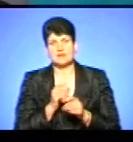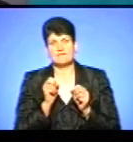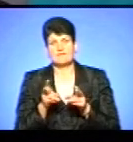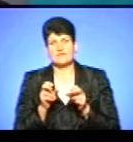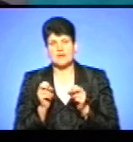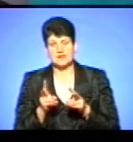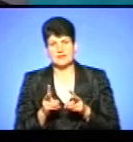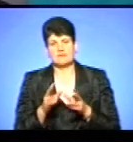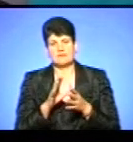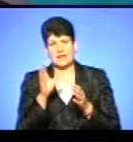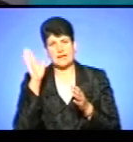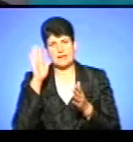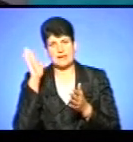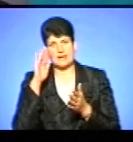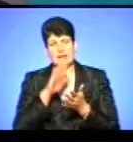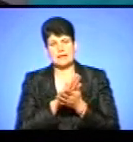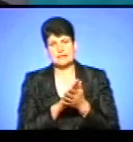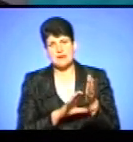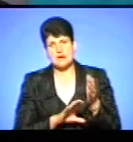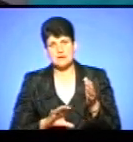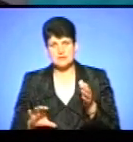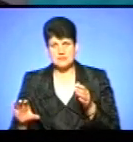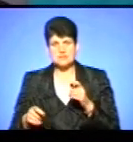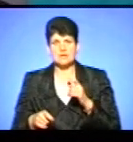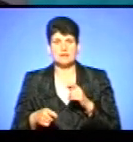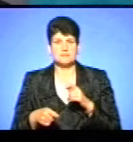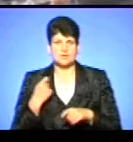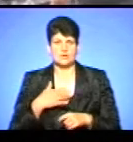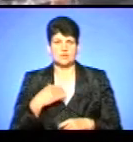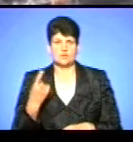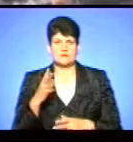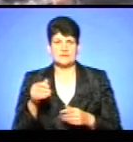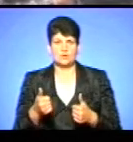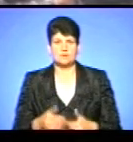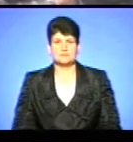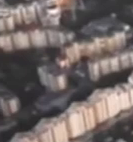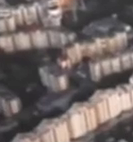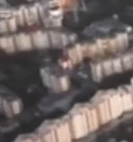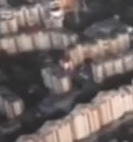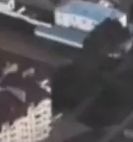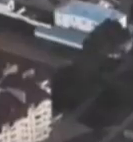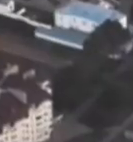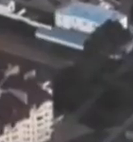відходами, які шкодять екології нашої області на все добре. Дякую